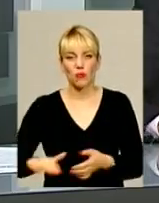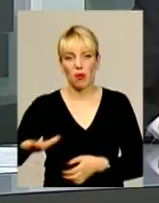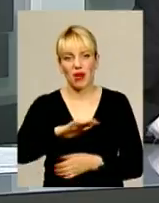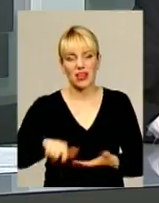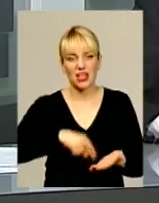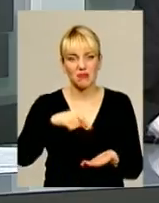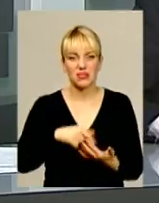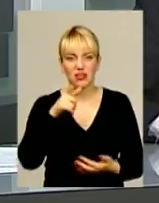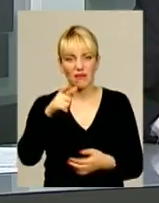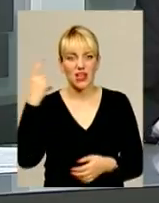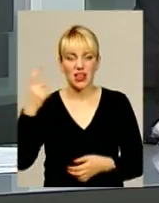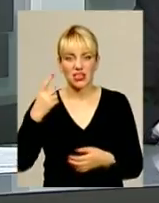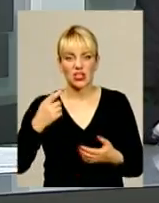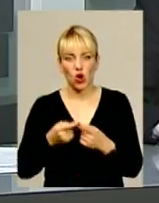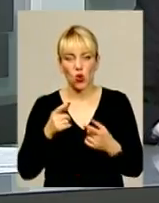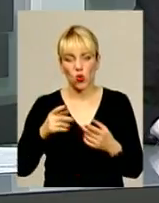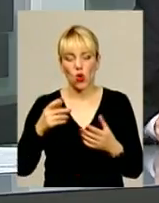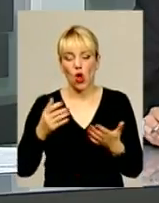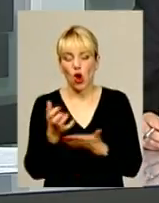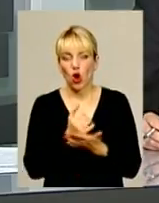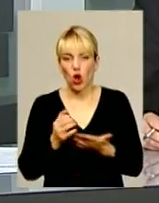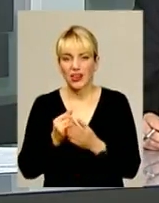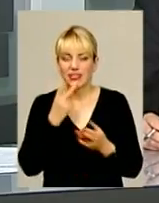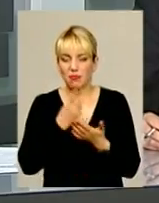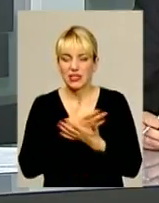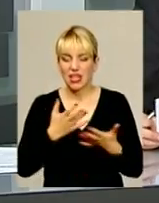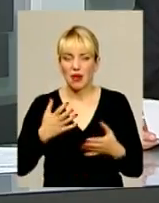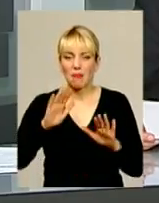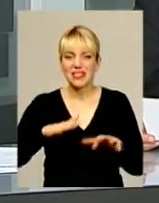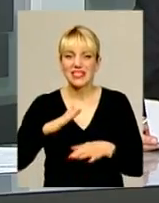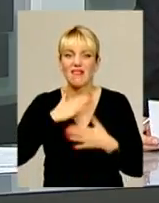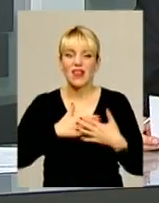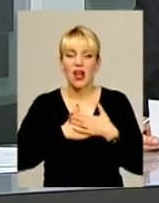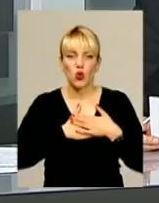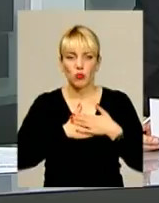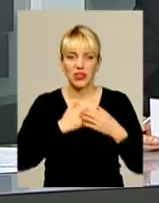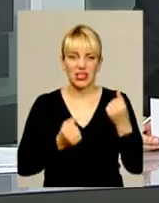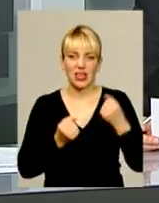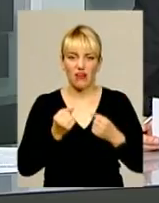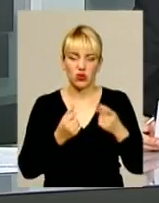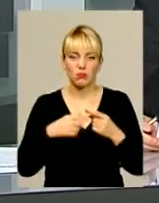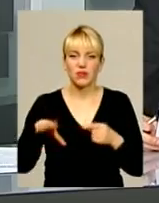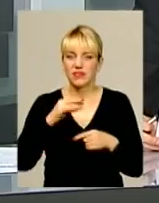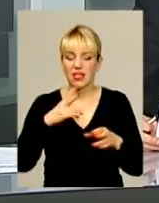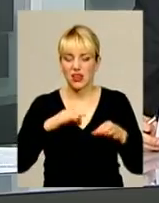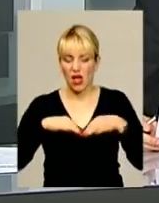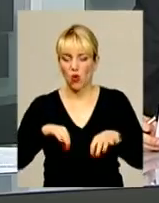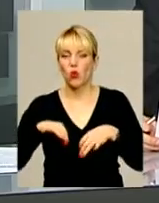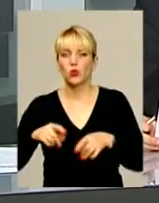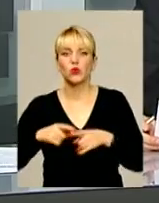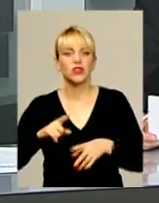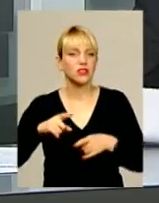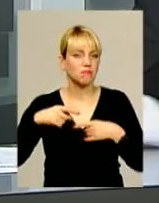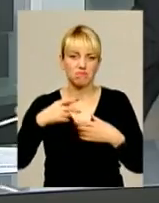міста. Там власну колекцію презентували місцеві автолюбителі. Всі представлені машини на ходу і виглядають шалено